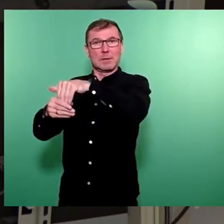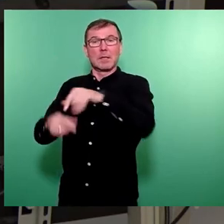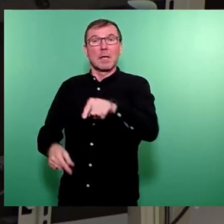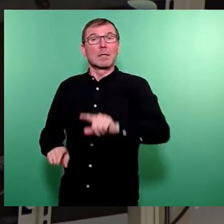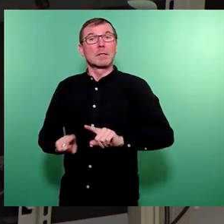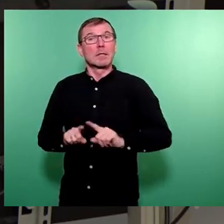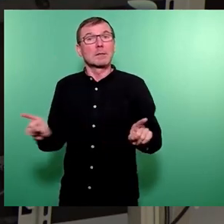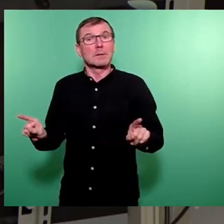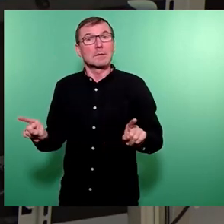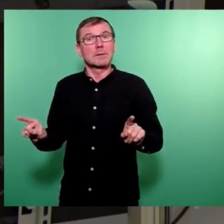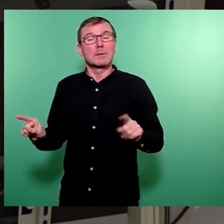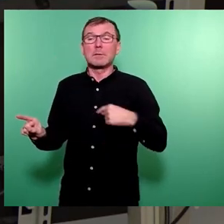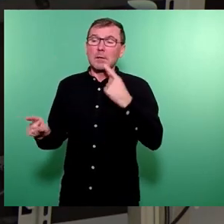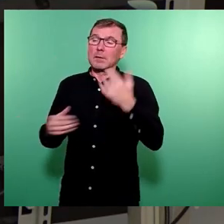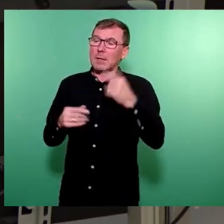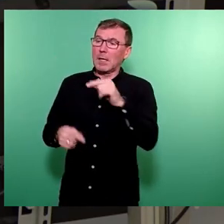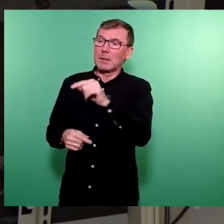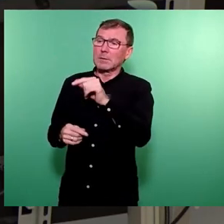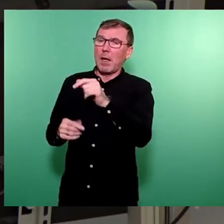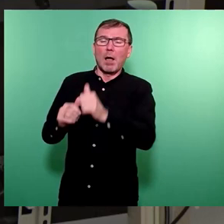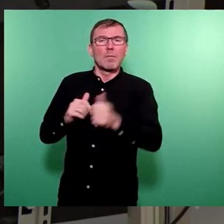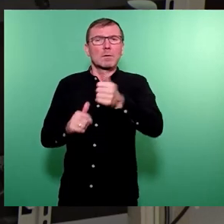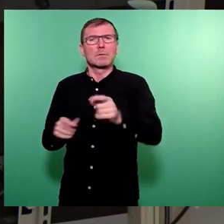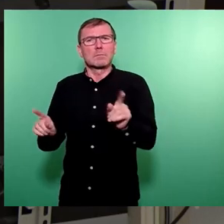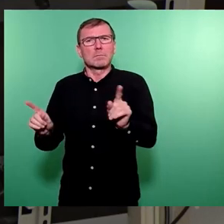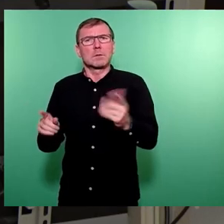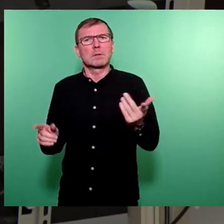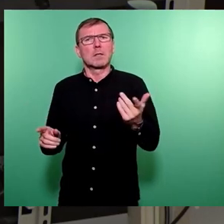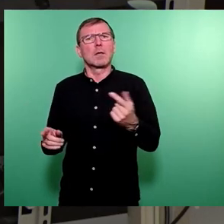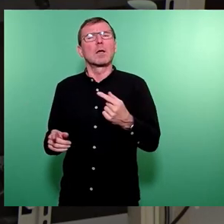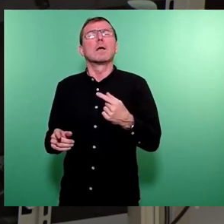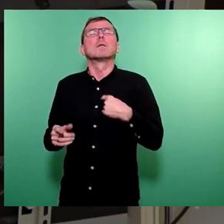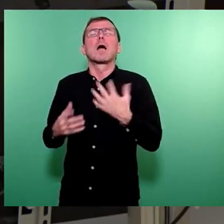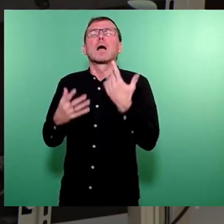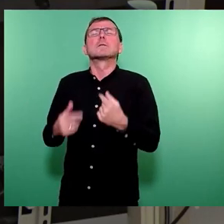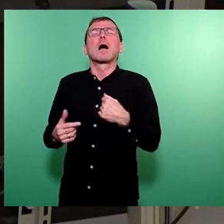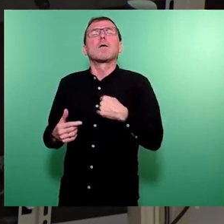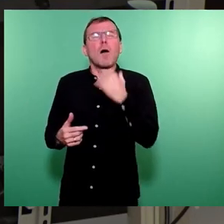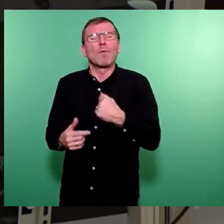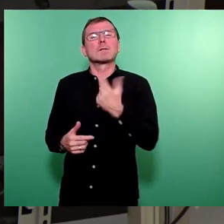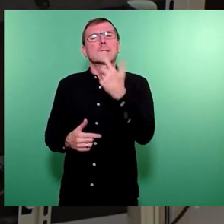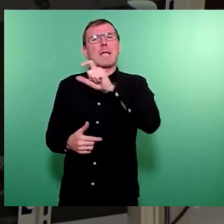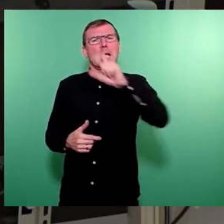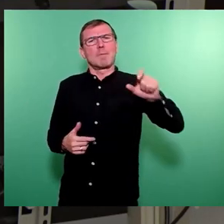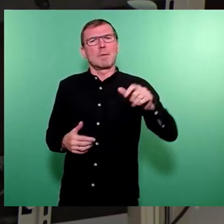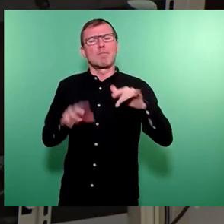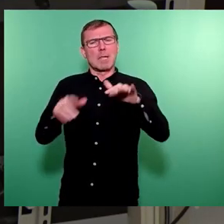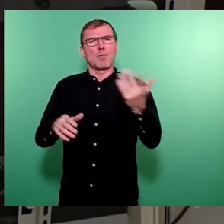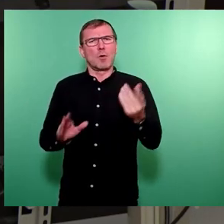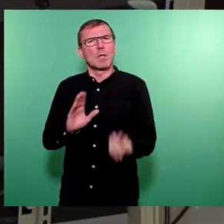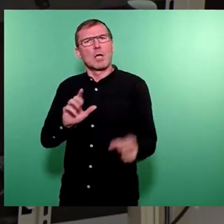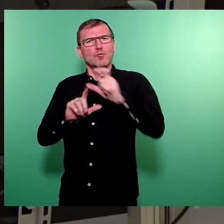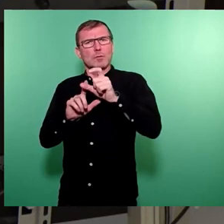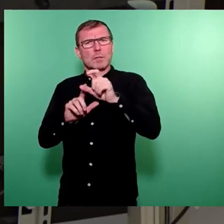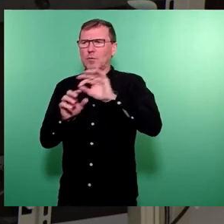sage ich gleich, die Zahl, die da vorne steht, ja, weil die ist uns nicht gelungen. Wir haben drei Millionen insgesamt zusätzlich für den